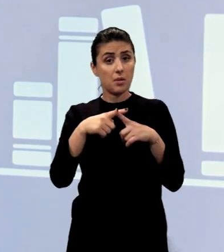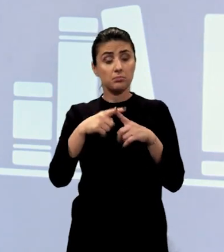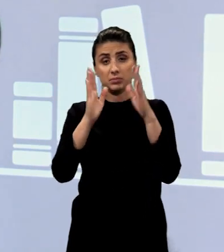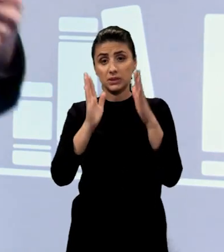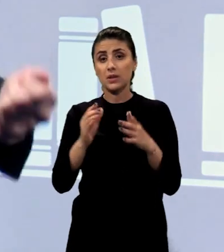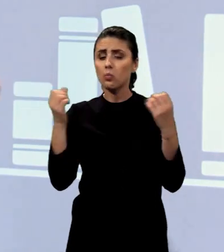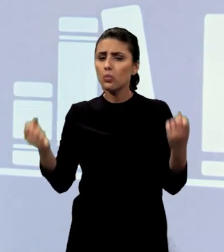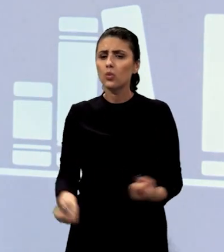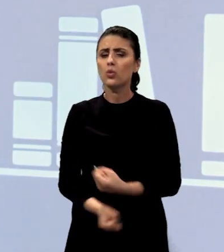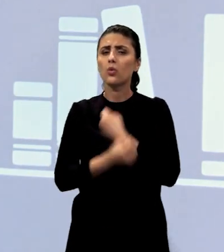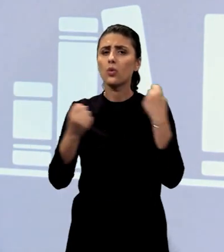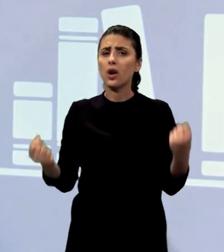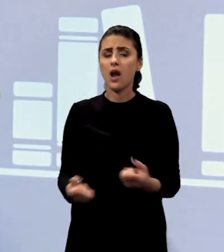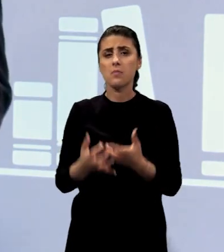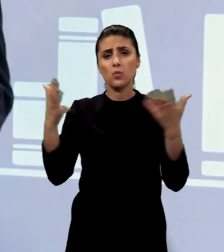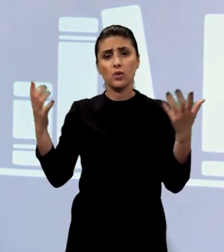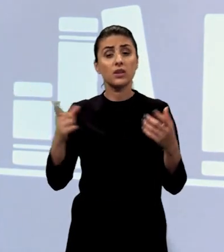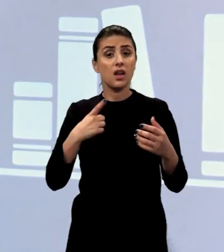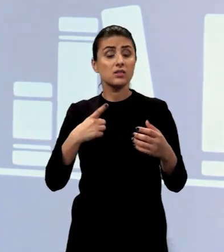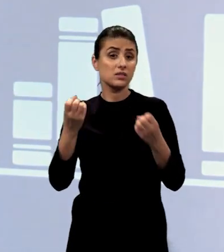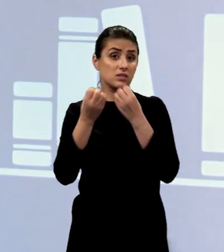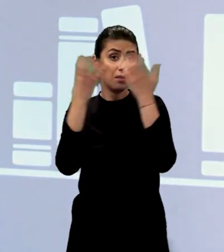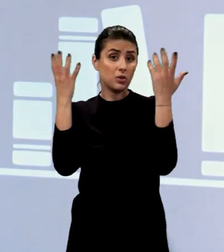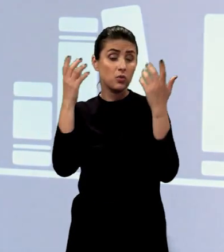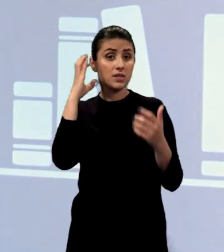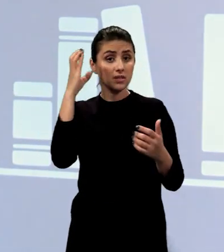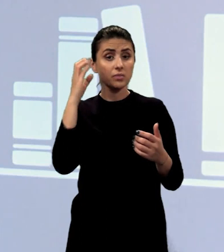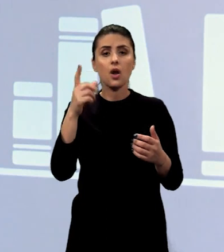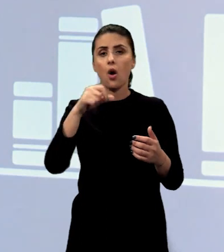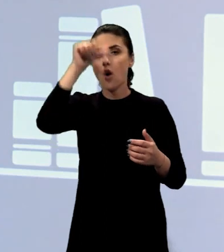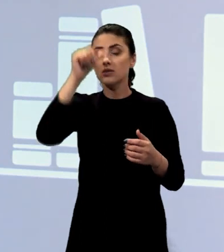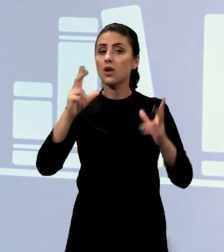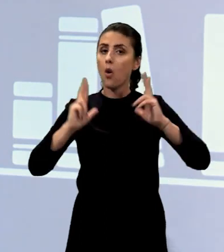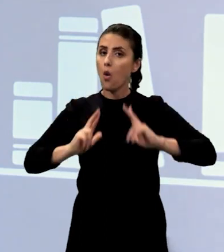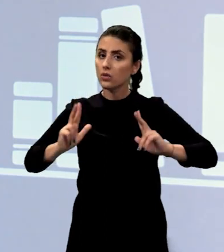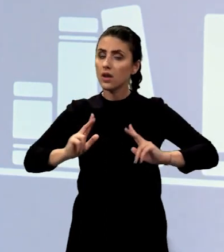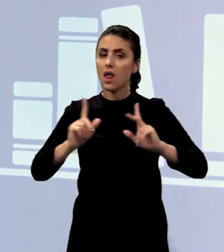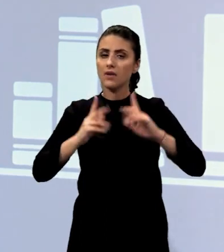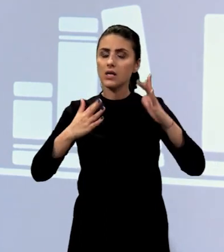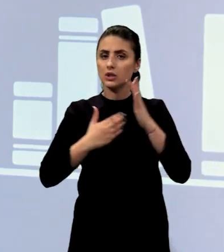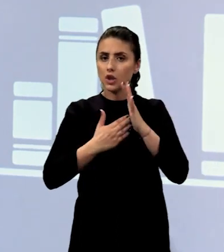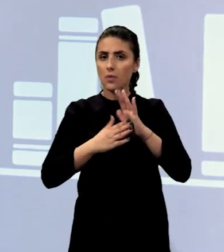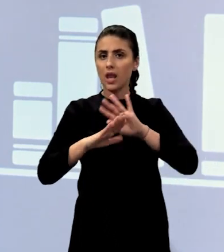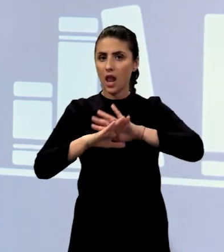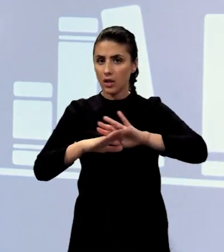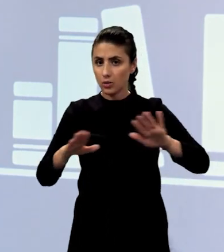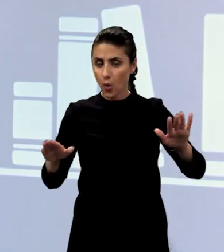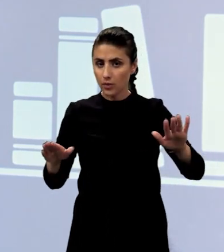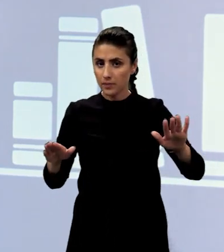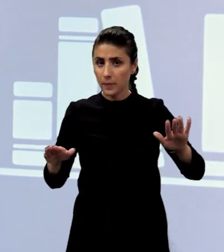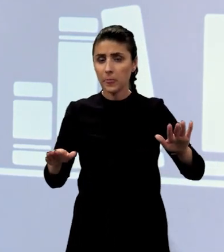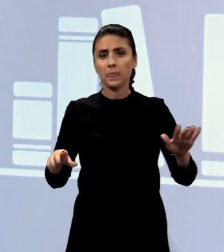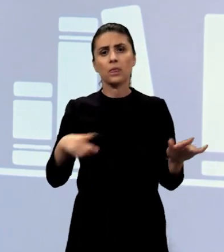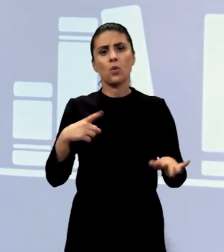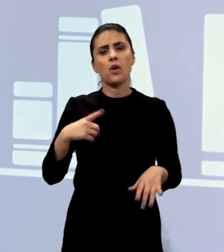mijlocul spre atingerea unui scop, iar sabatul, ca zi de odihnă, ca zi de abținere de la trudă, nu este ținut cu